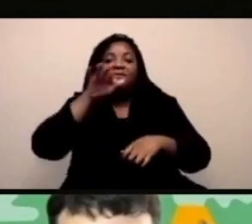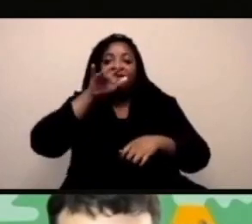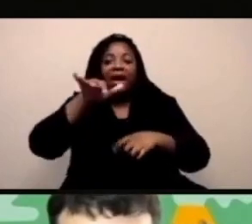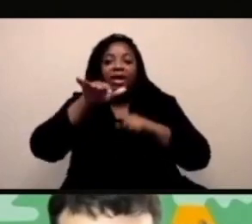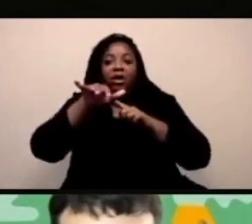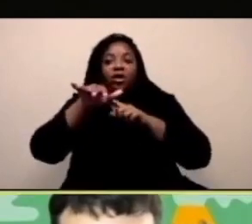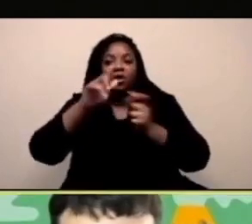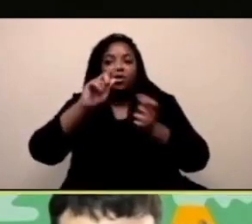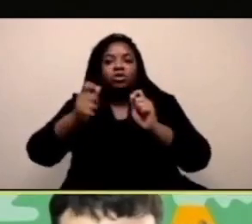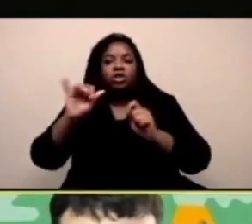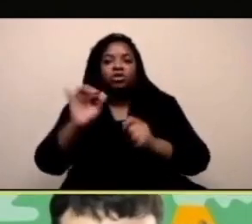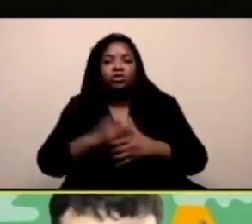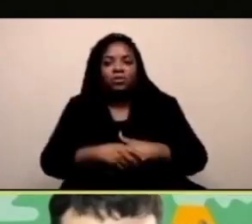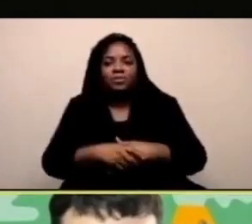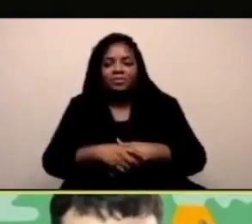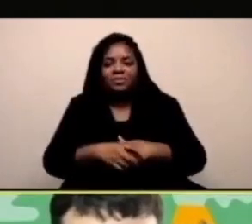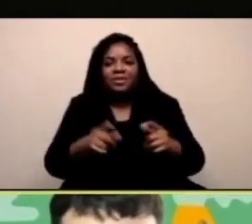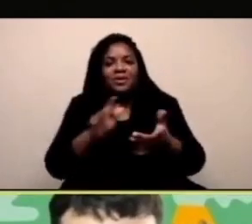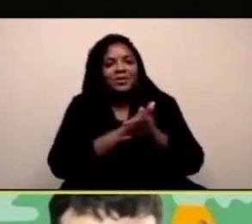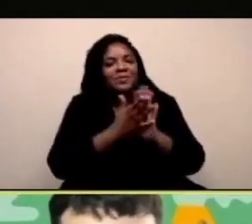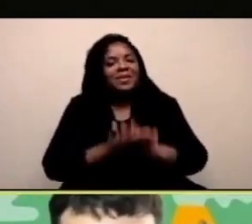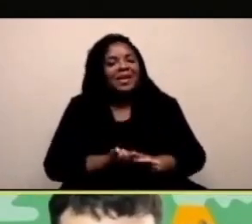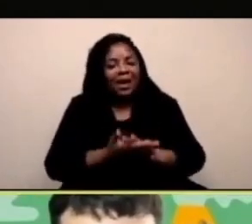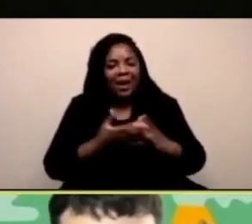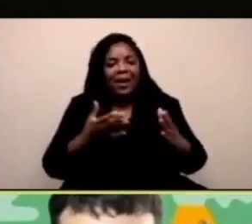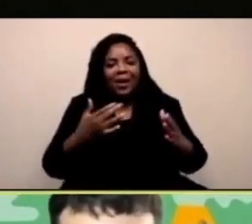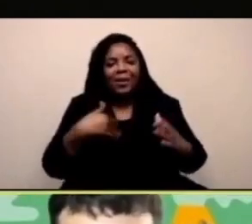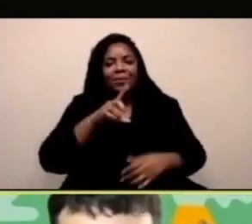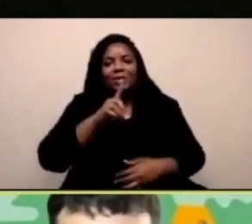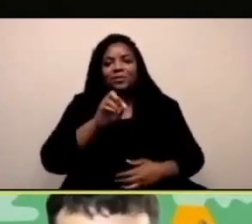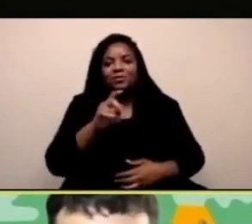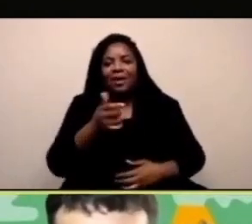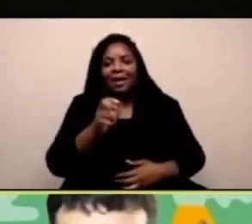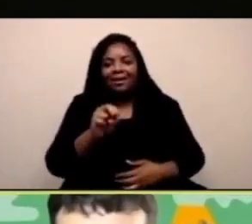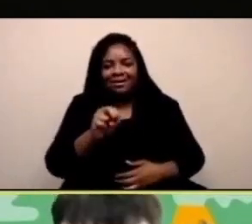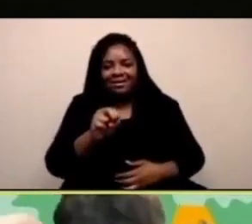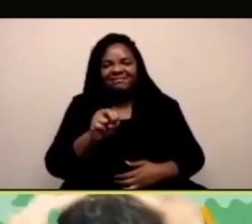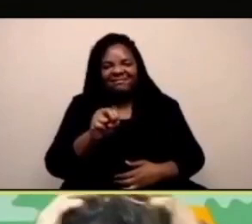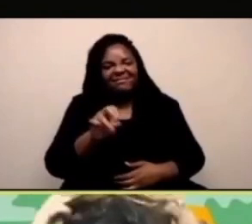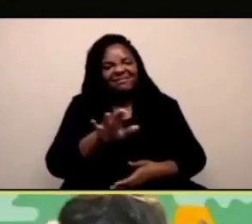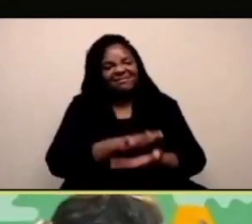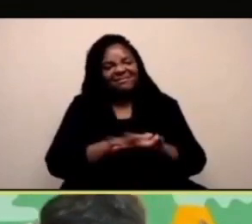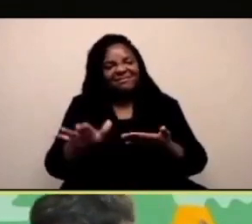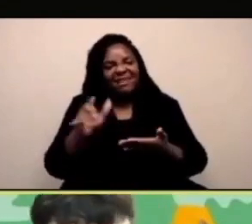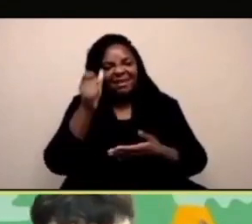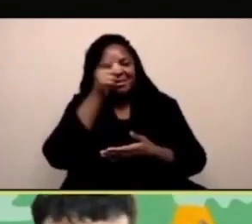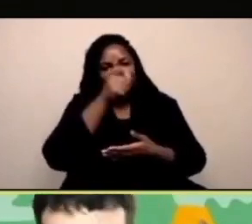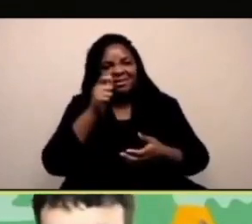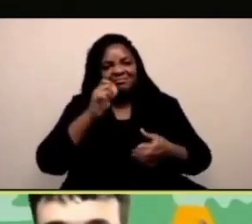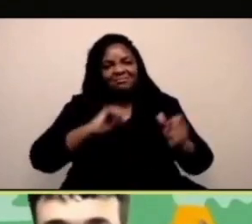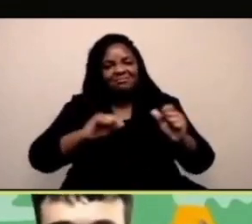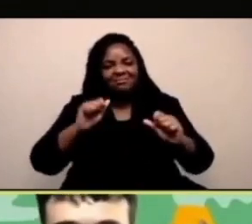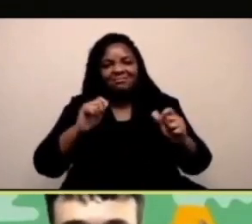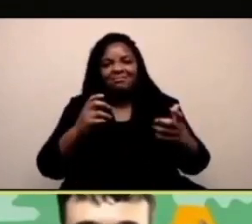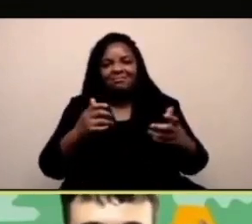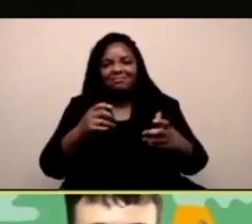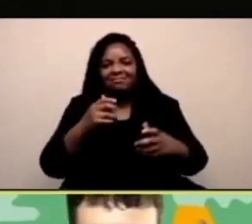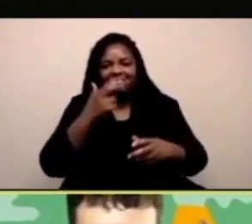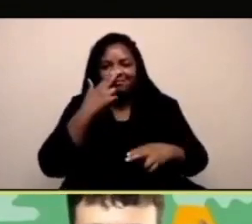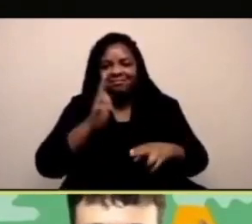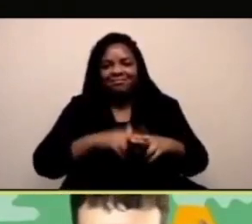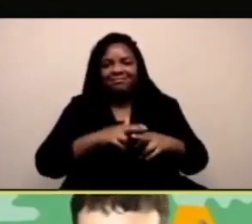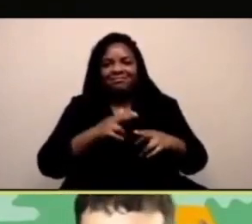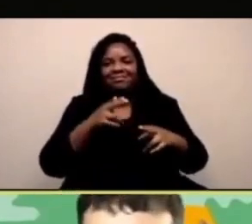dragone mi segue come vedete e per il show posso anche cambiare la posizione del fuoco mi piace un sacco